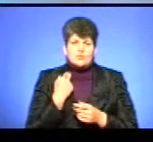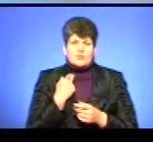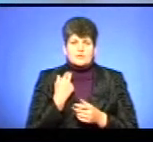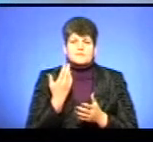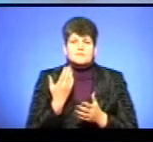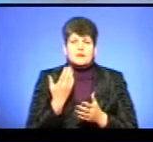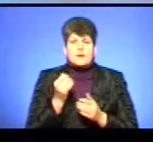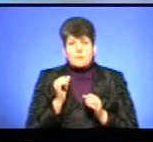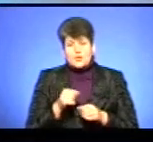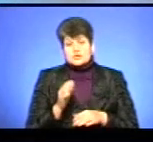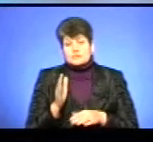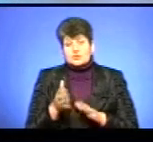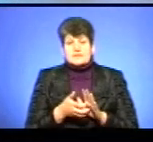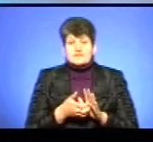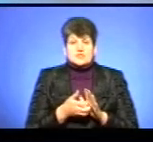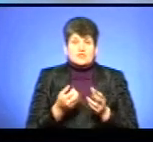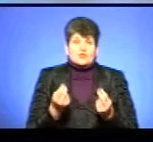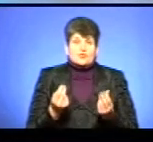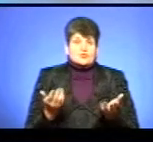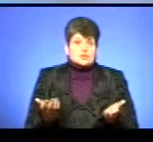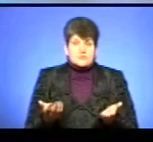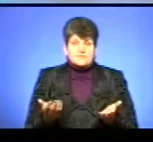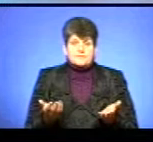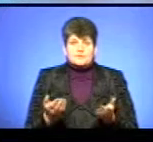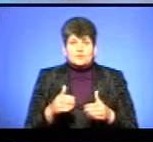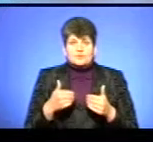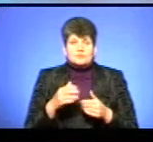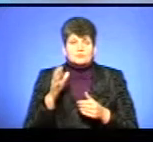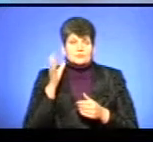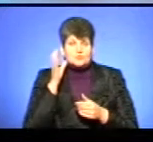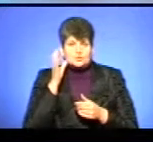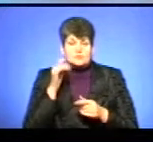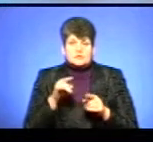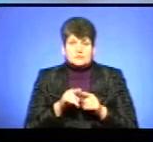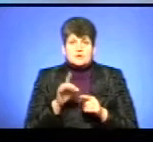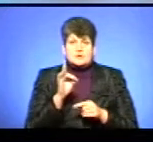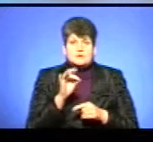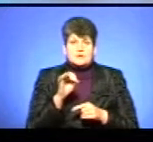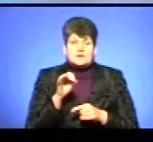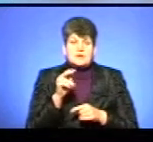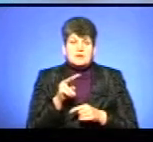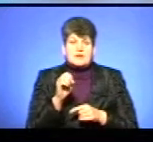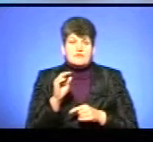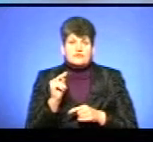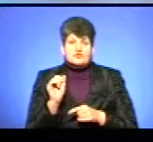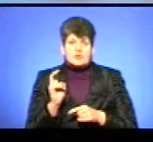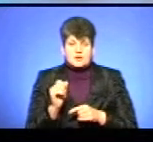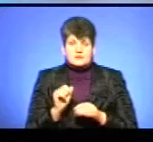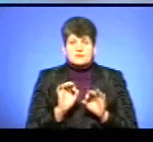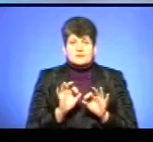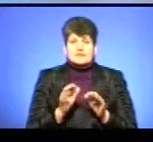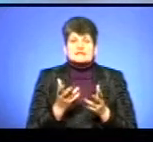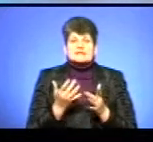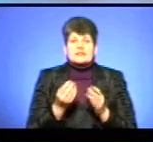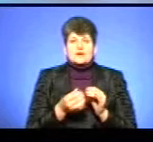як може бути, оскільки не вистачає зараз коштів. Пропоную зараз послухати також Ростислава Левчука коментар стосовно того, скільки